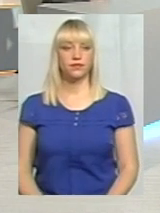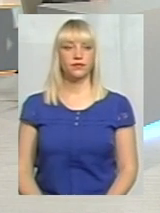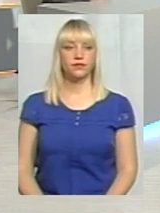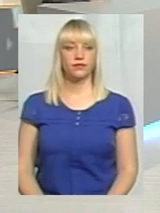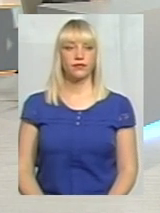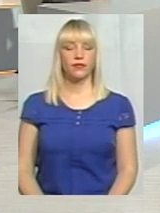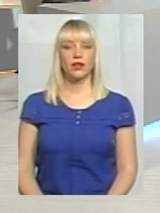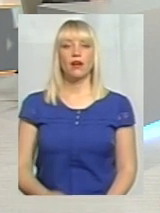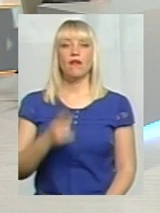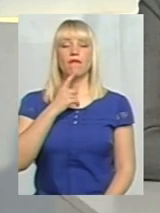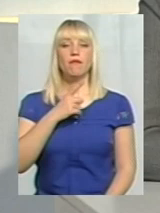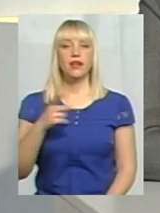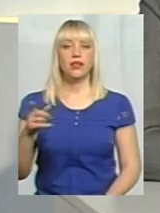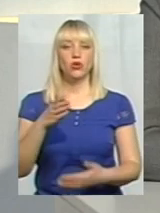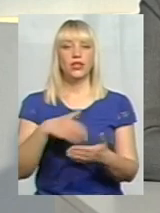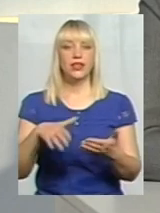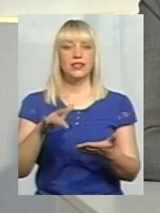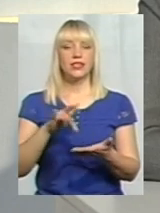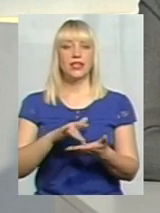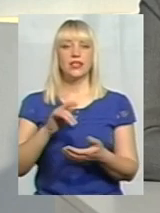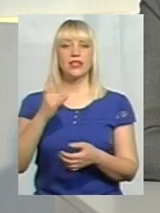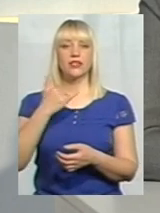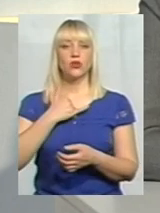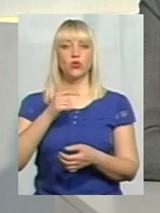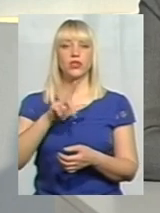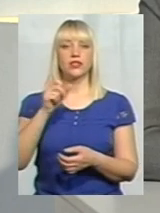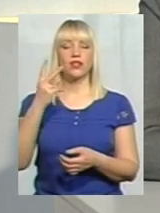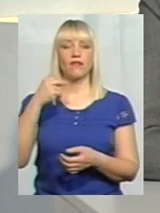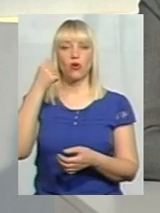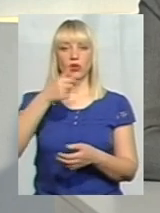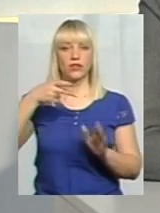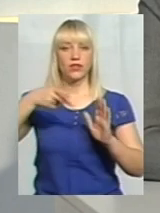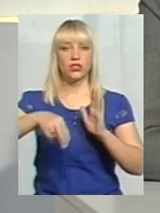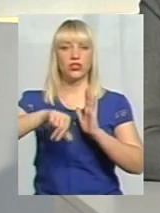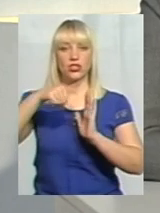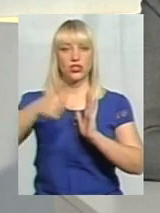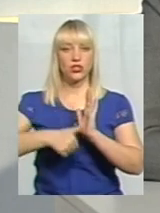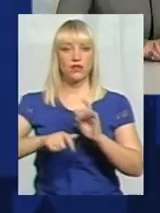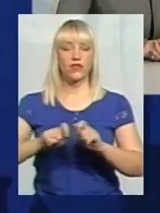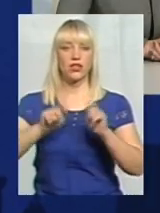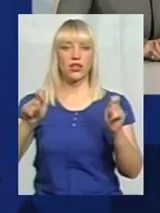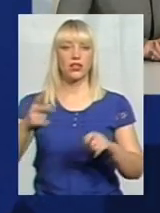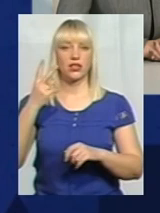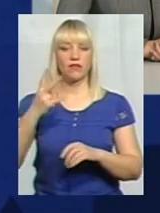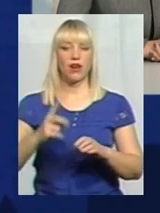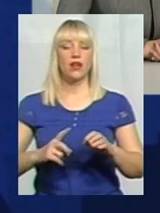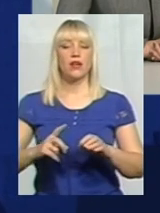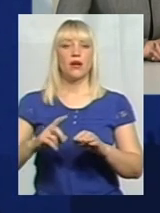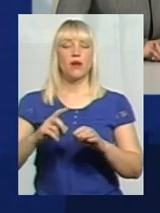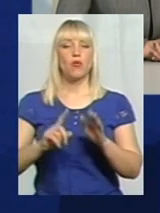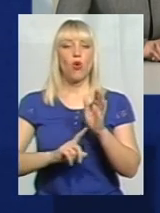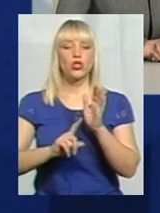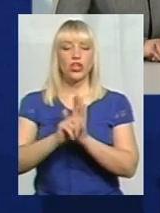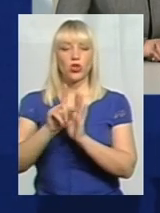В період децентралізації у нас за два роки, в 2016-му відкрилося два початкових мистецьких заклади, і у